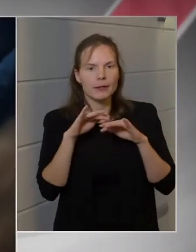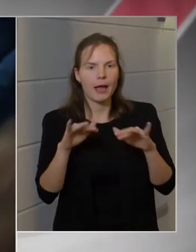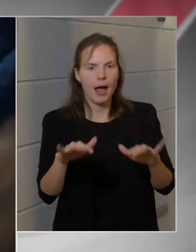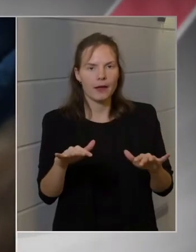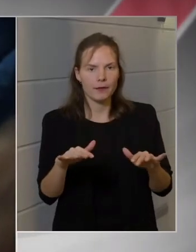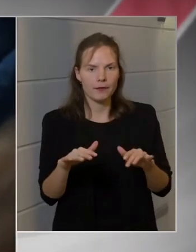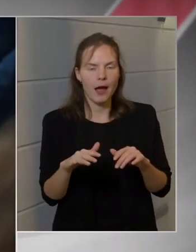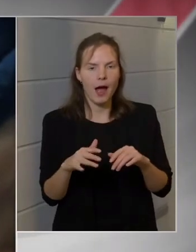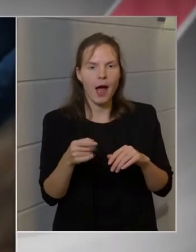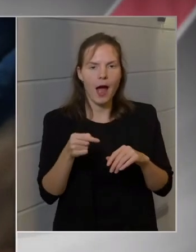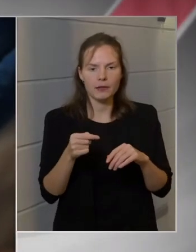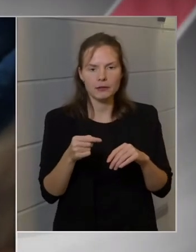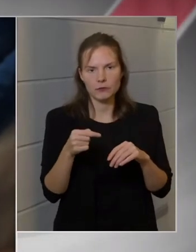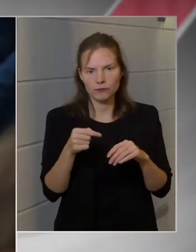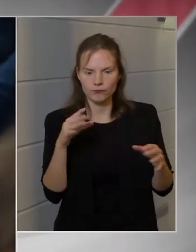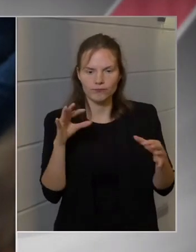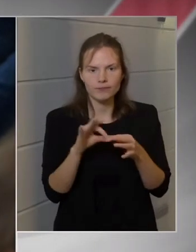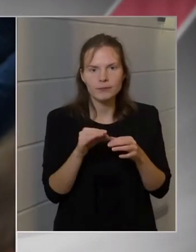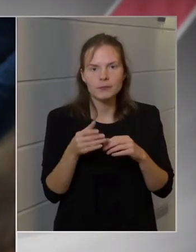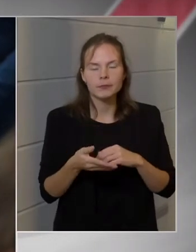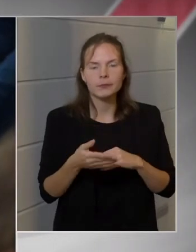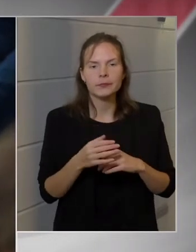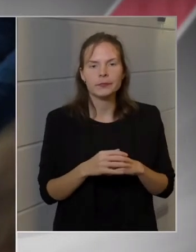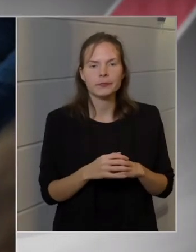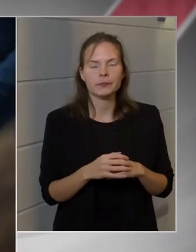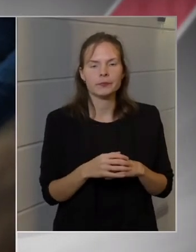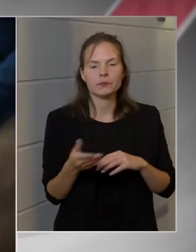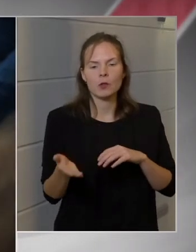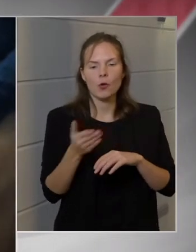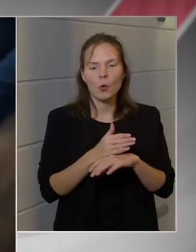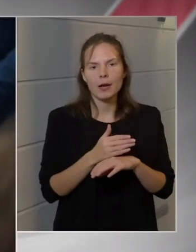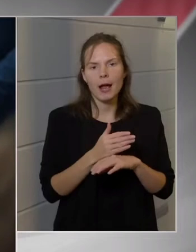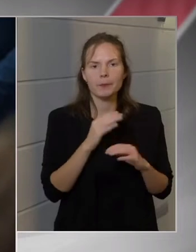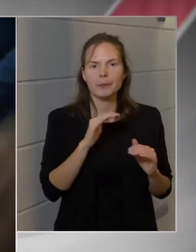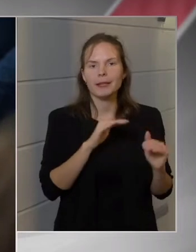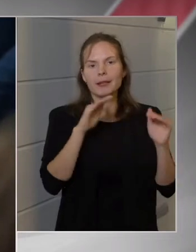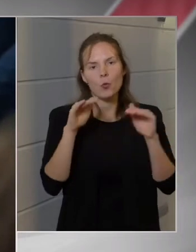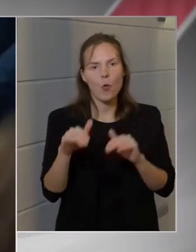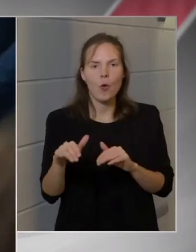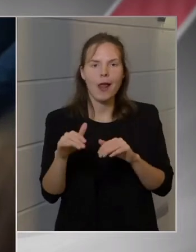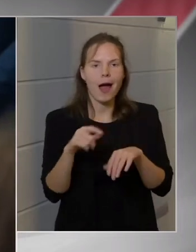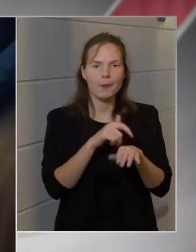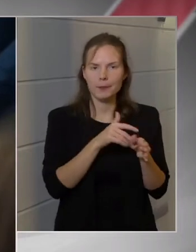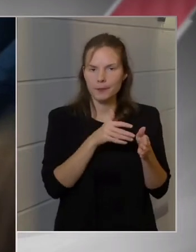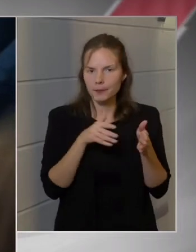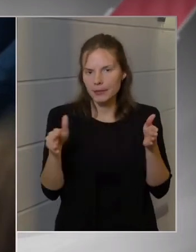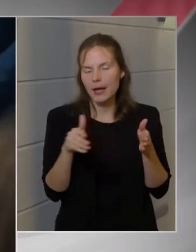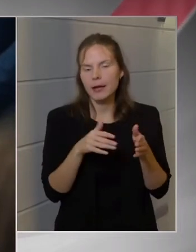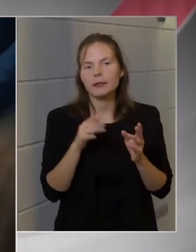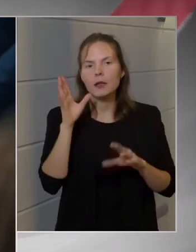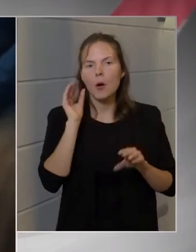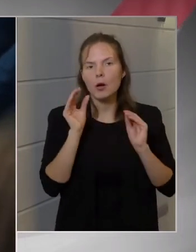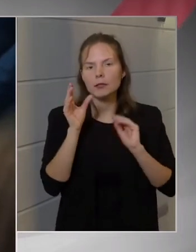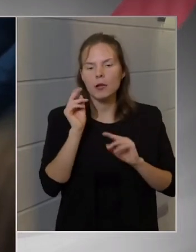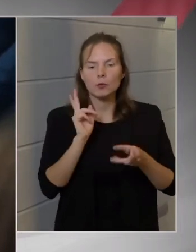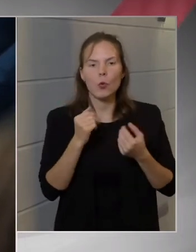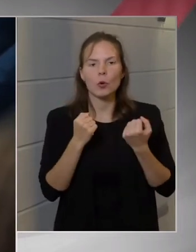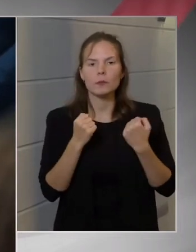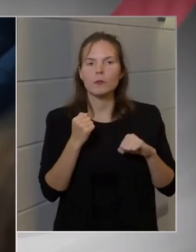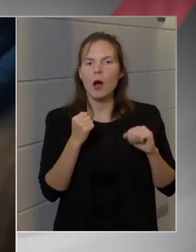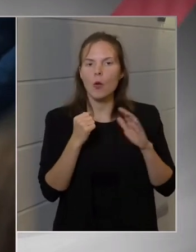A járványnál maradva, a korábbi hullámok idején többször is tapasztalhattuk, hogy a baloldal